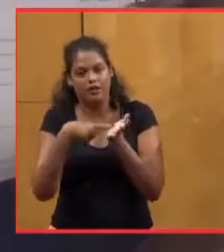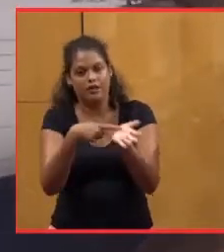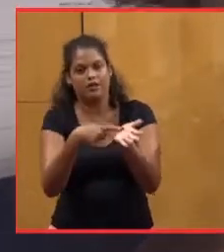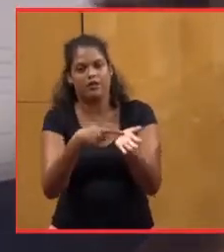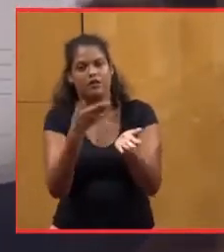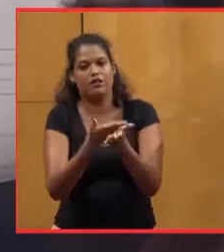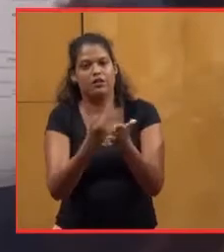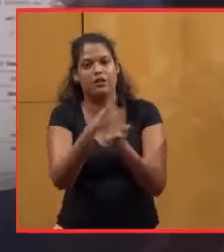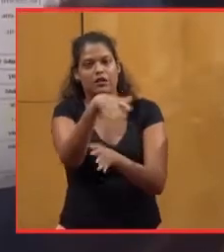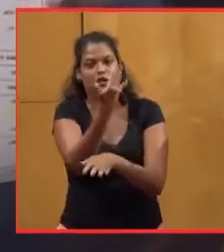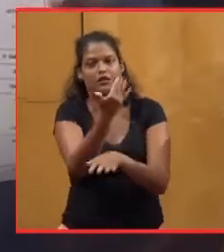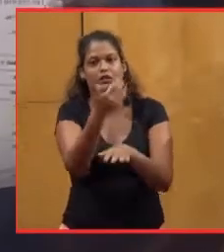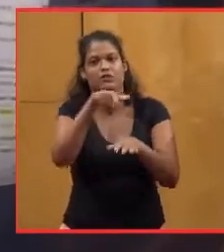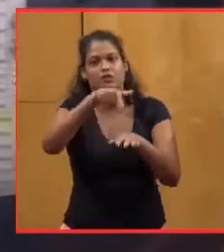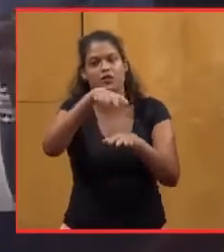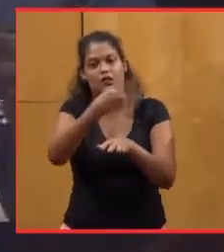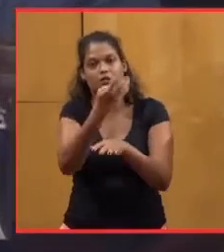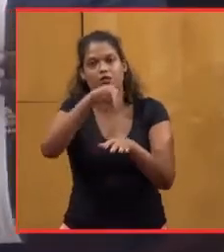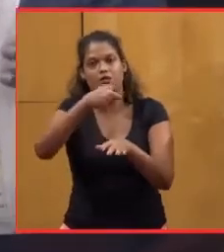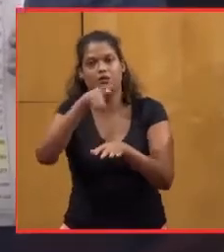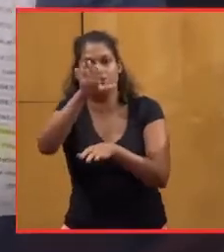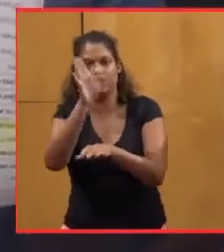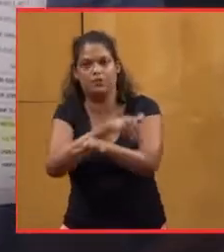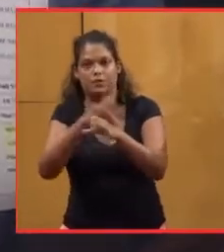terme pour 14,5 millions d'euros.